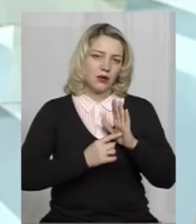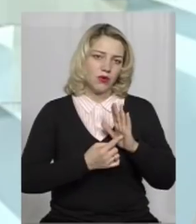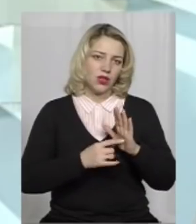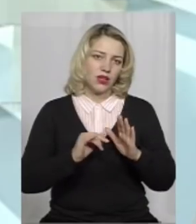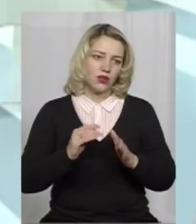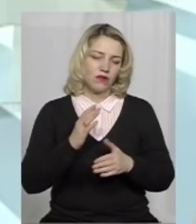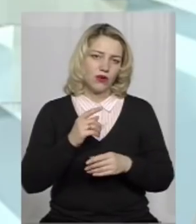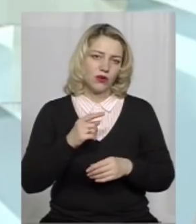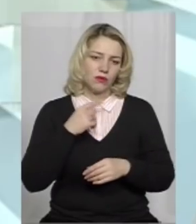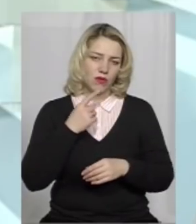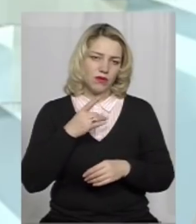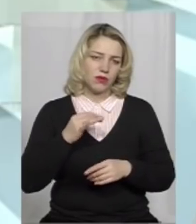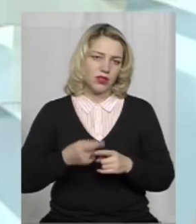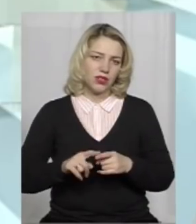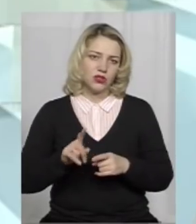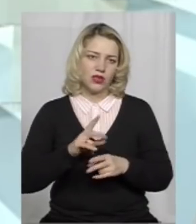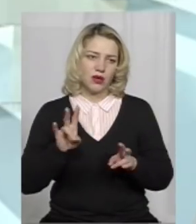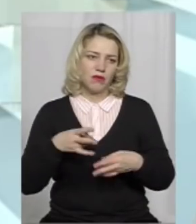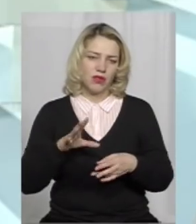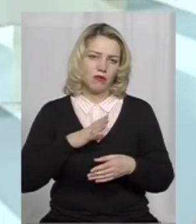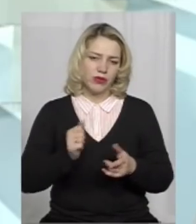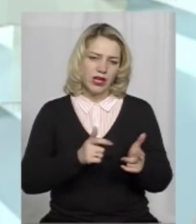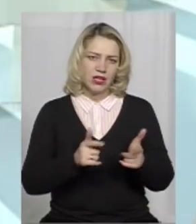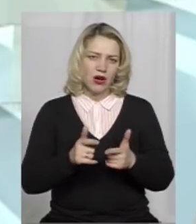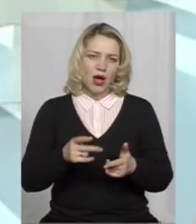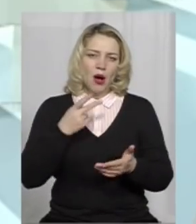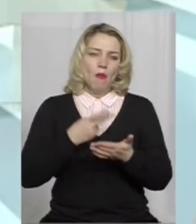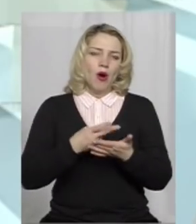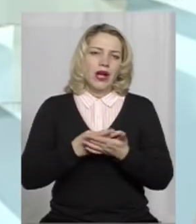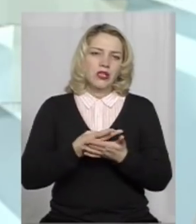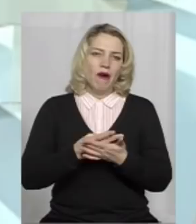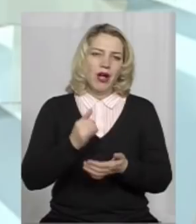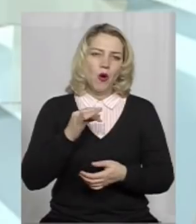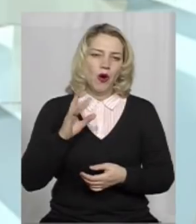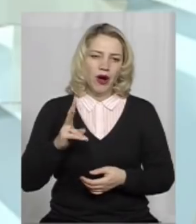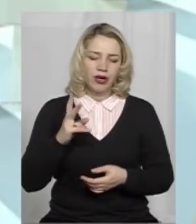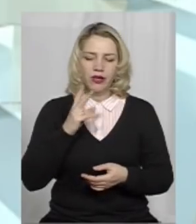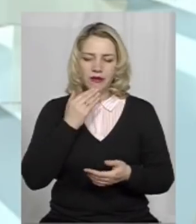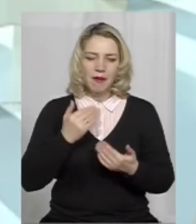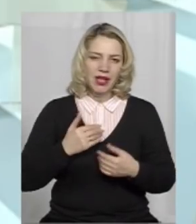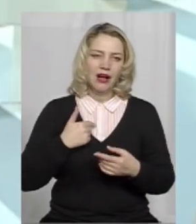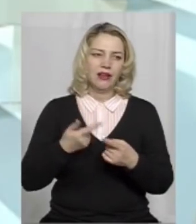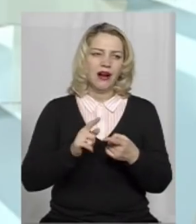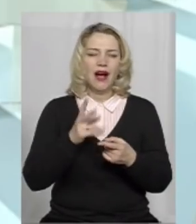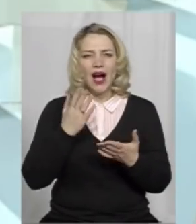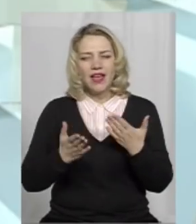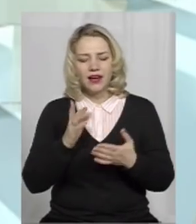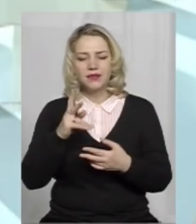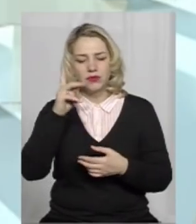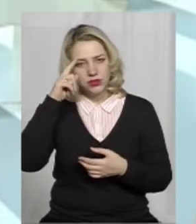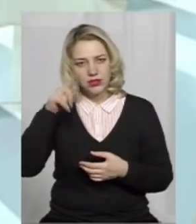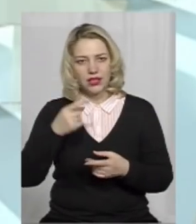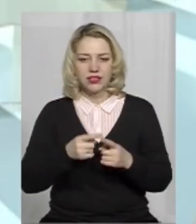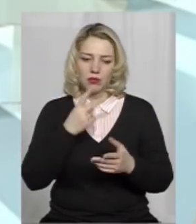Наполегливо йдеться сьогодні про те, що це не має бути заготовлений показовий урок. Хтось мені задає запитання з колег. А як ви будете